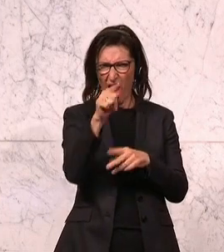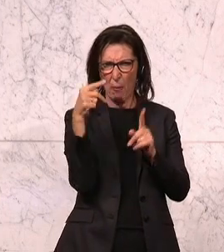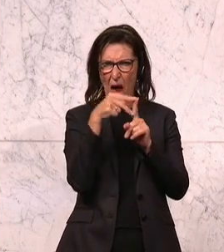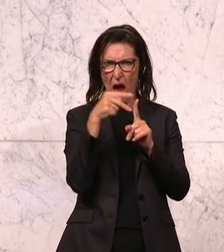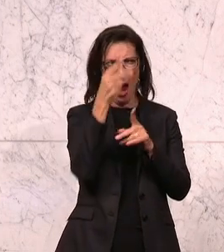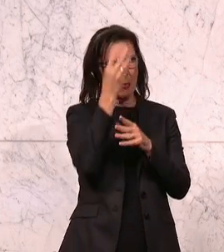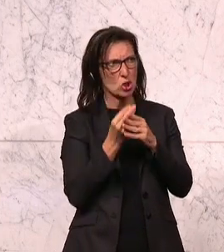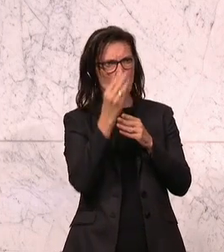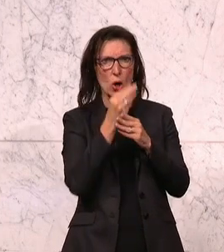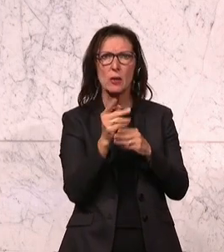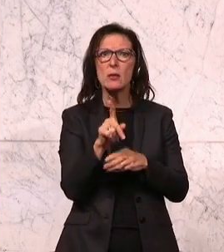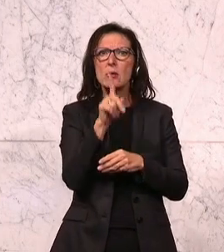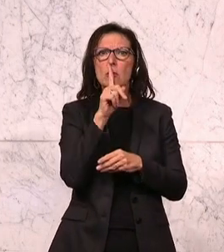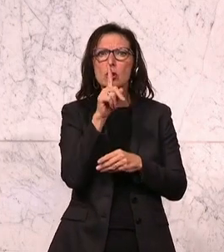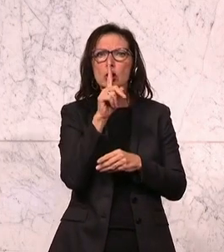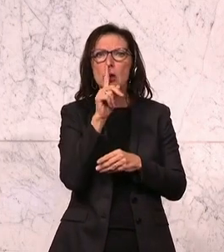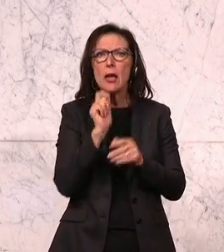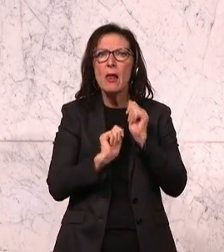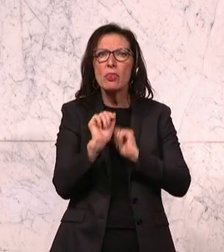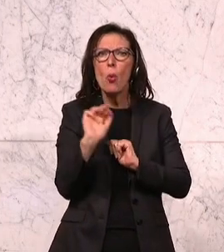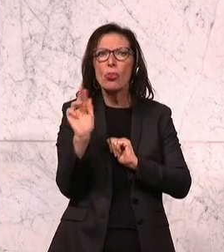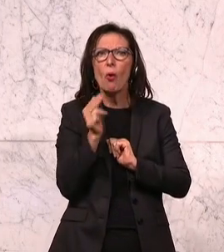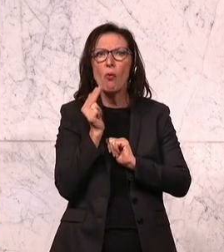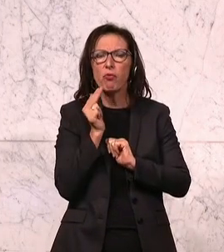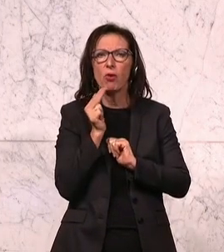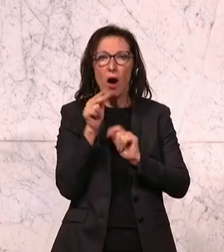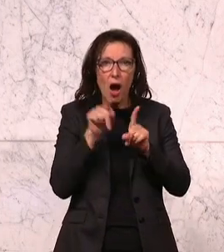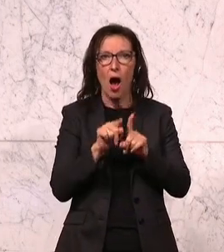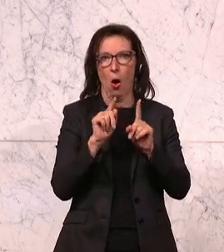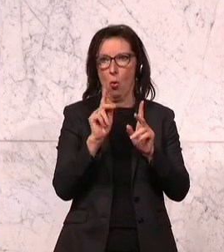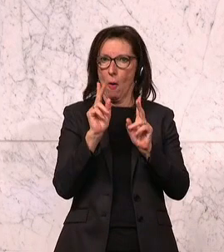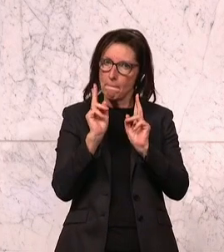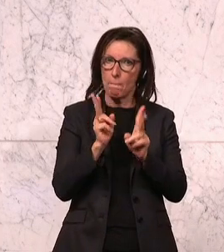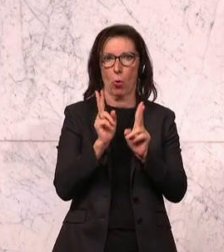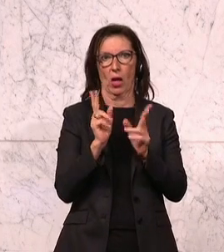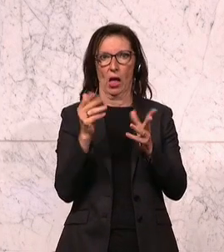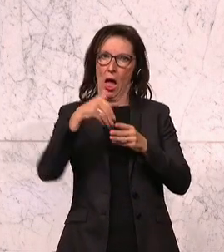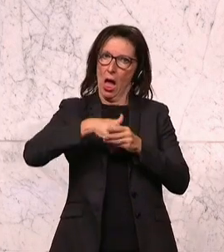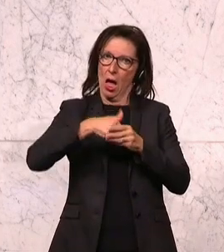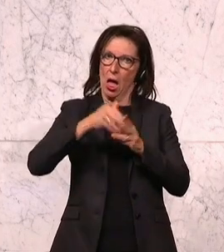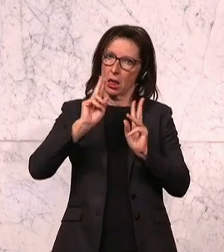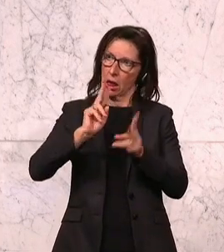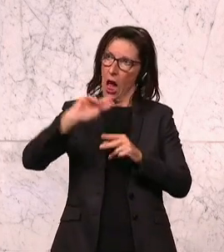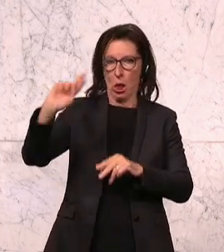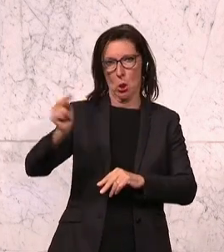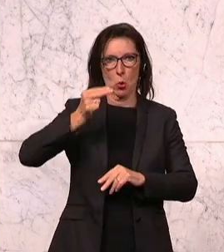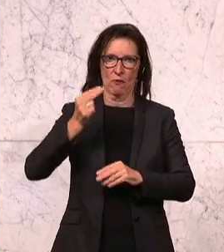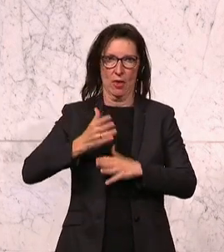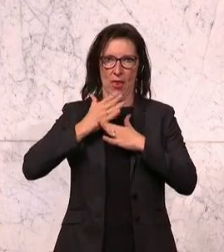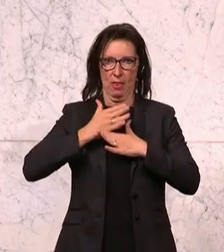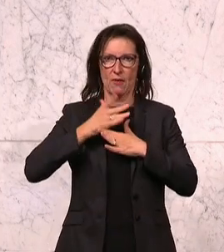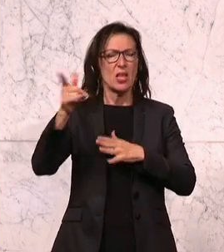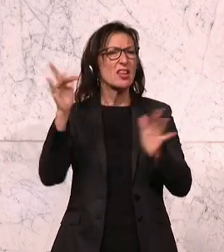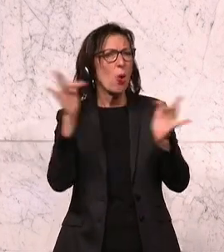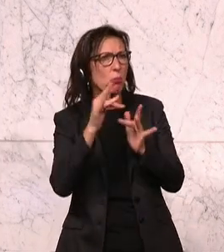stille Notruf ist eine Möglichkeit für Frauen, sich Hilfe zu holen. Und ja, Sie haben recht, wenn die Opposition sagt, man muss das noch